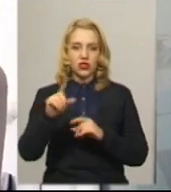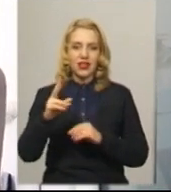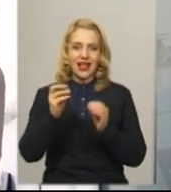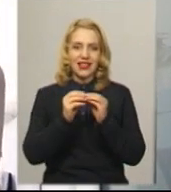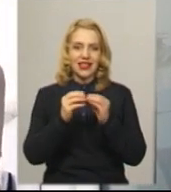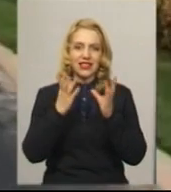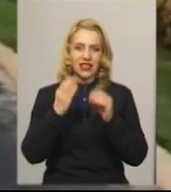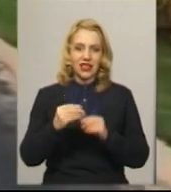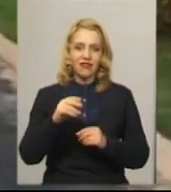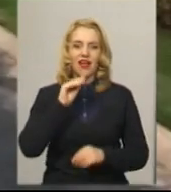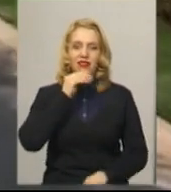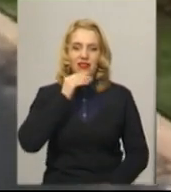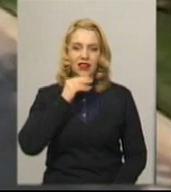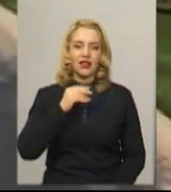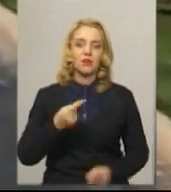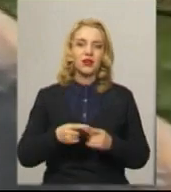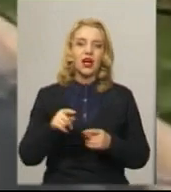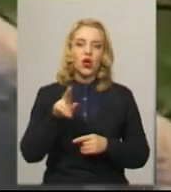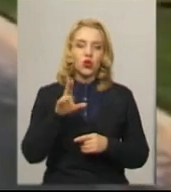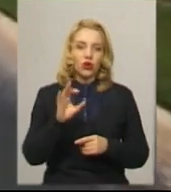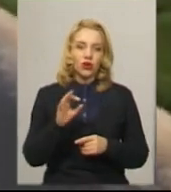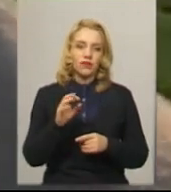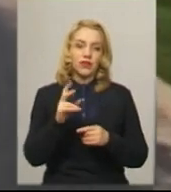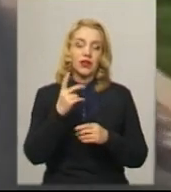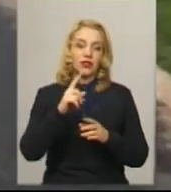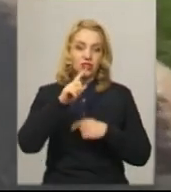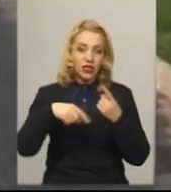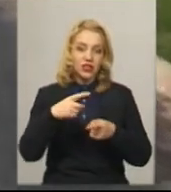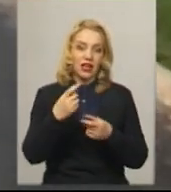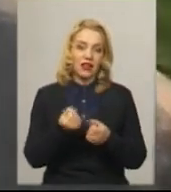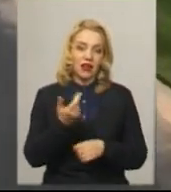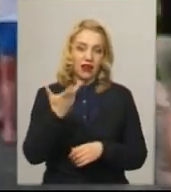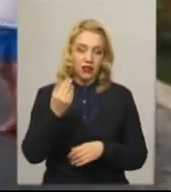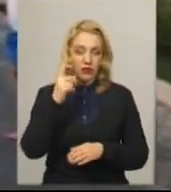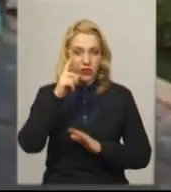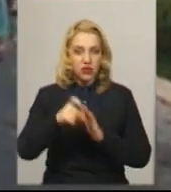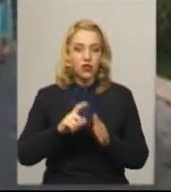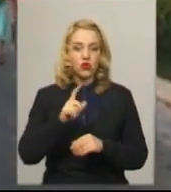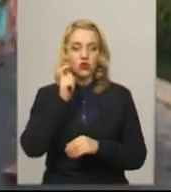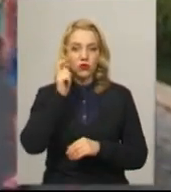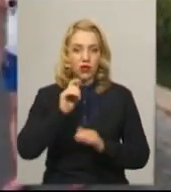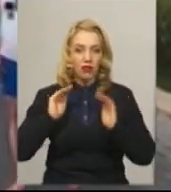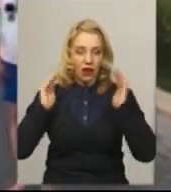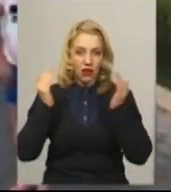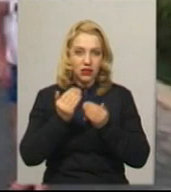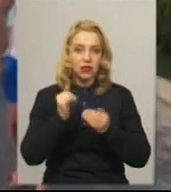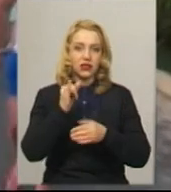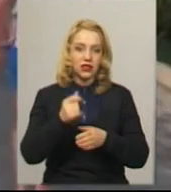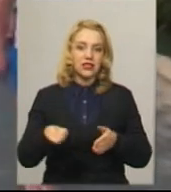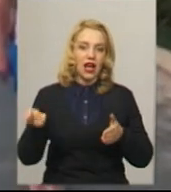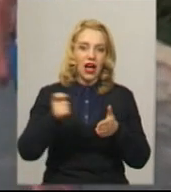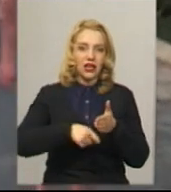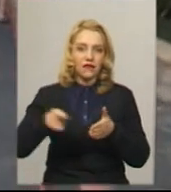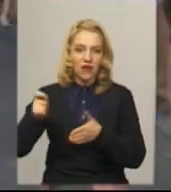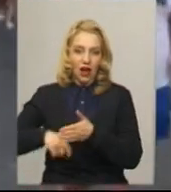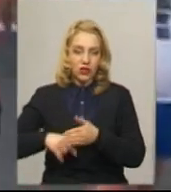Єгипту 10 березня. Через кілька днів вони дізналися, що Україна оголосила карантин та закриває аеропорти. 19 березня